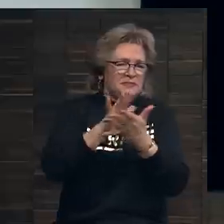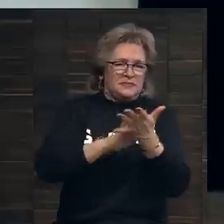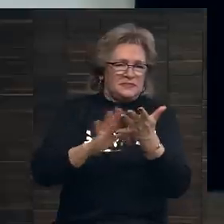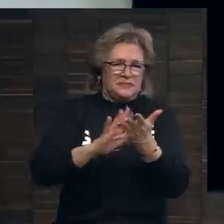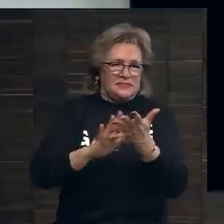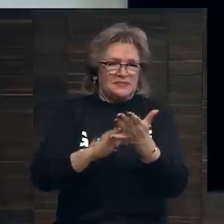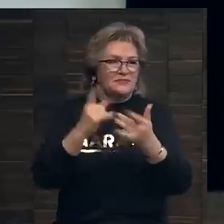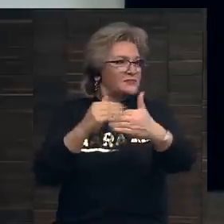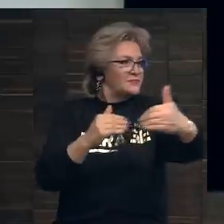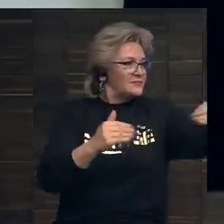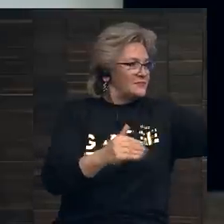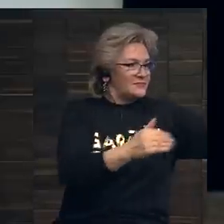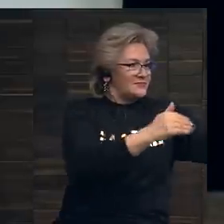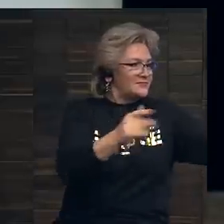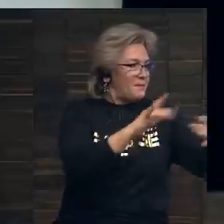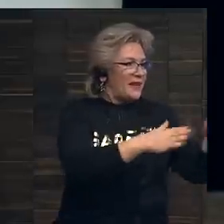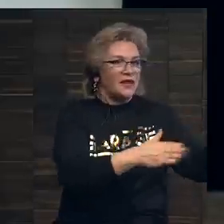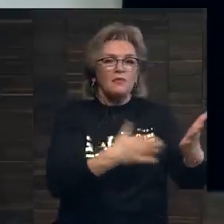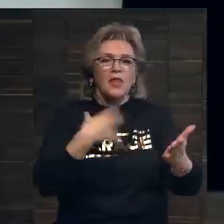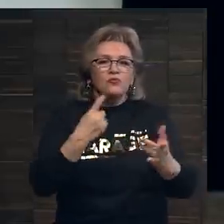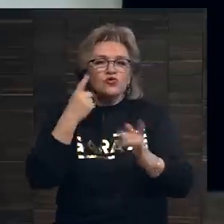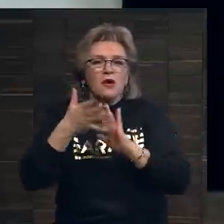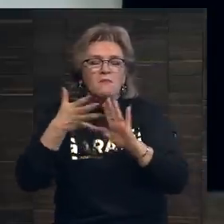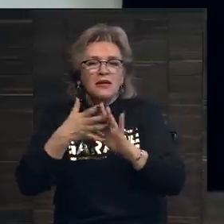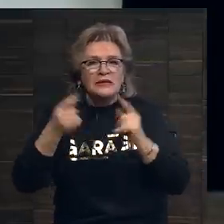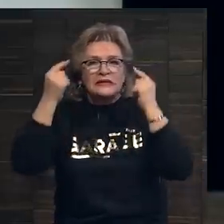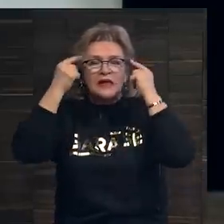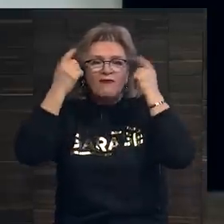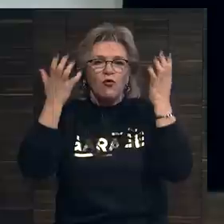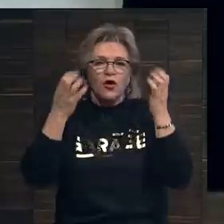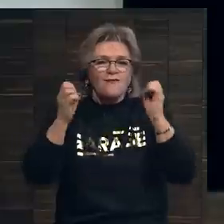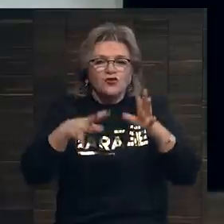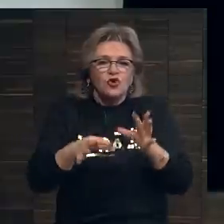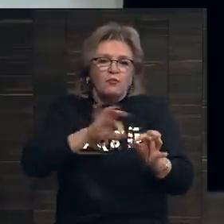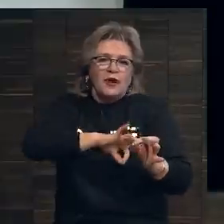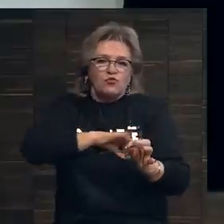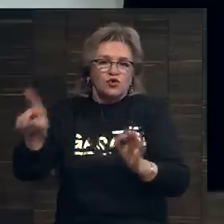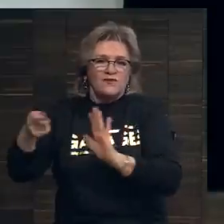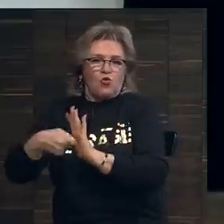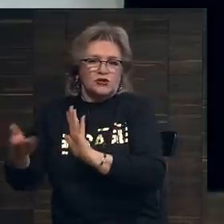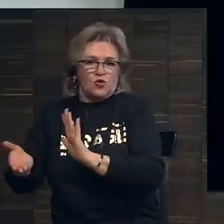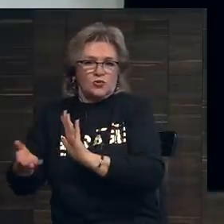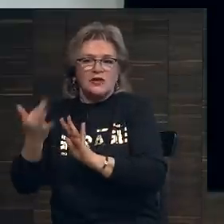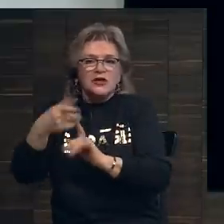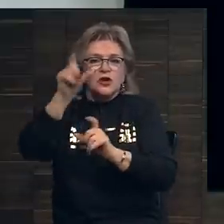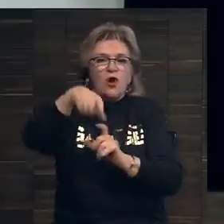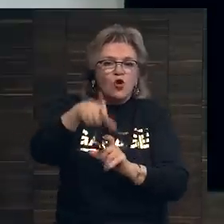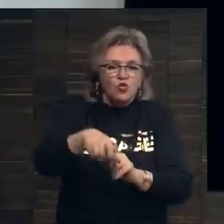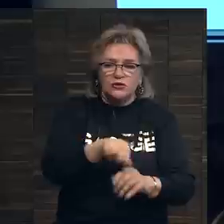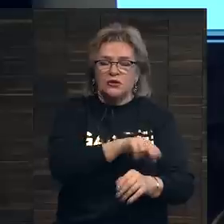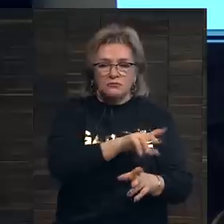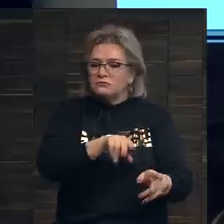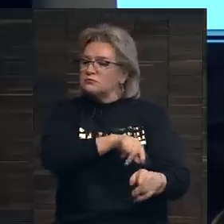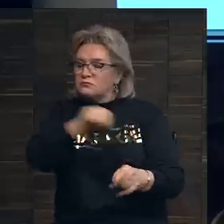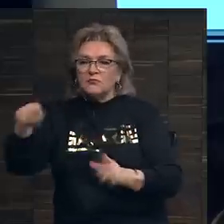людьми в переднем ряду, но нам нужно понять головой, в чем преимущество аукциона. Зачем люди идут